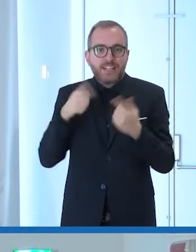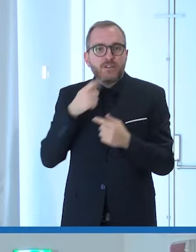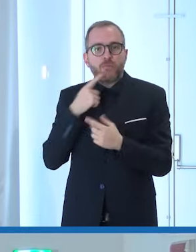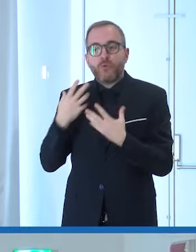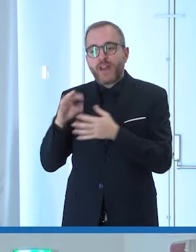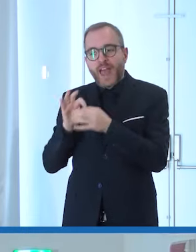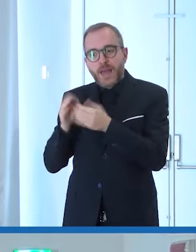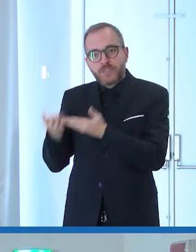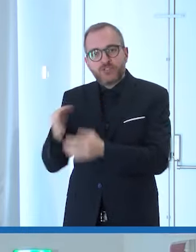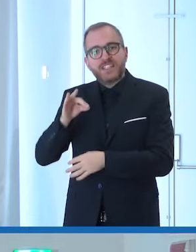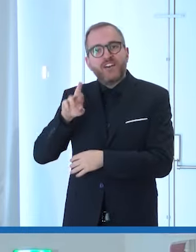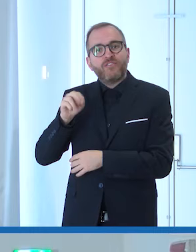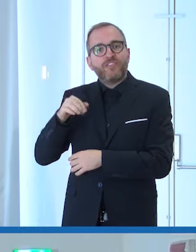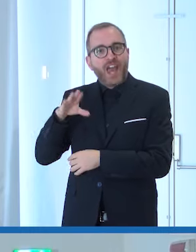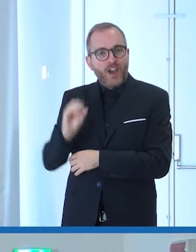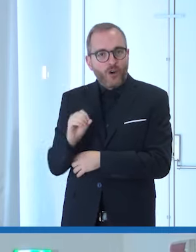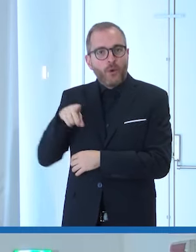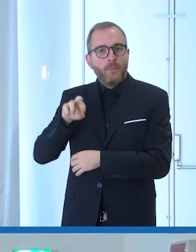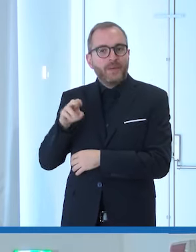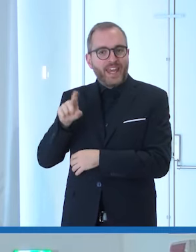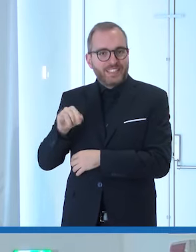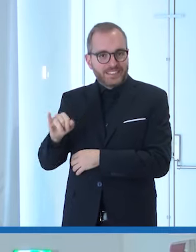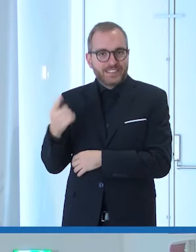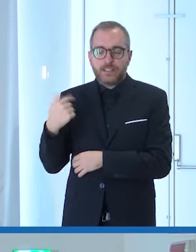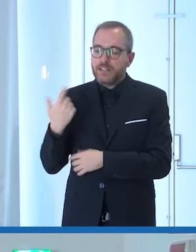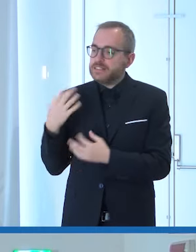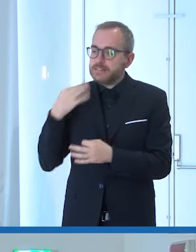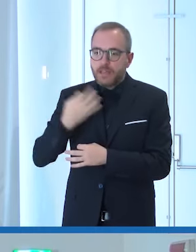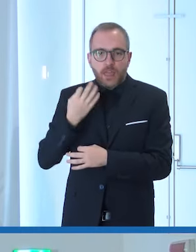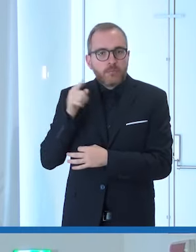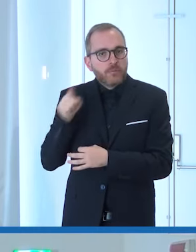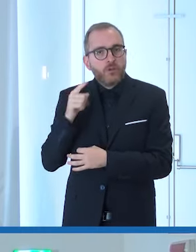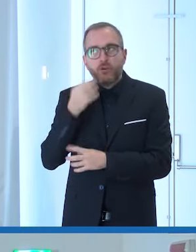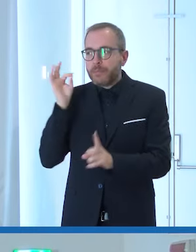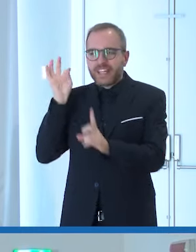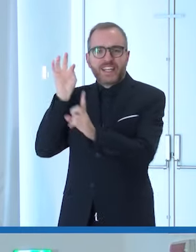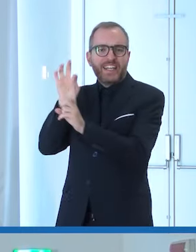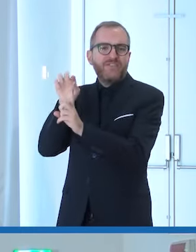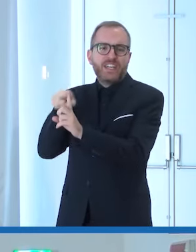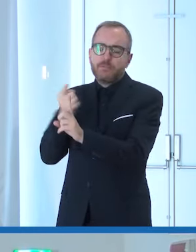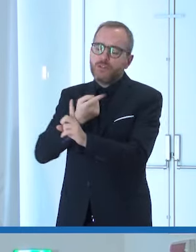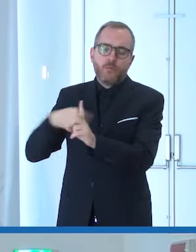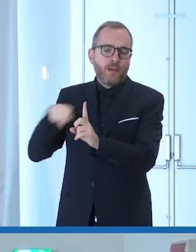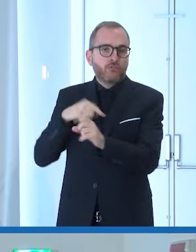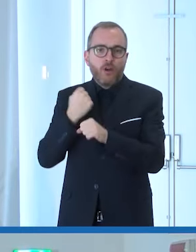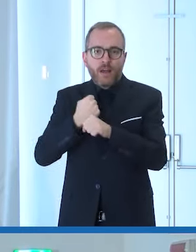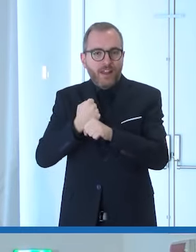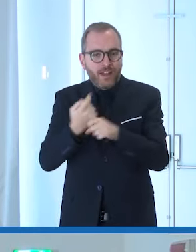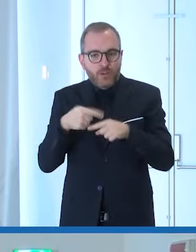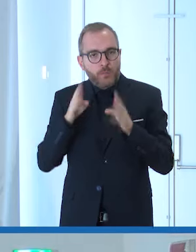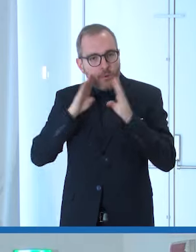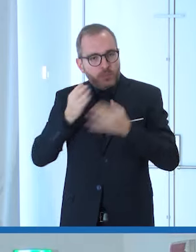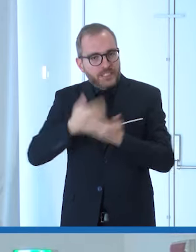faceva Franco Bonprezzi che da sempre è stato un punto di riferimento per tutti noi che lavoriamo sulla